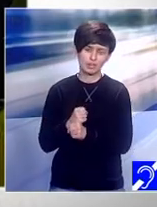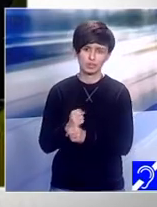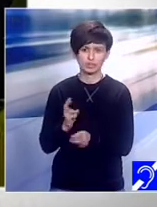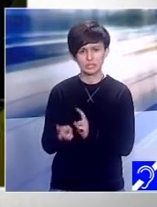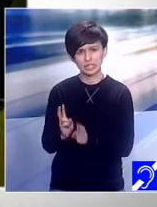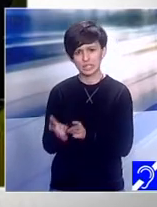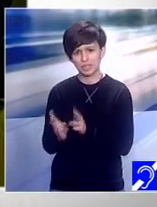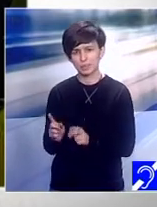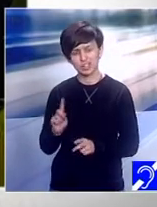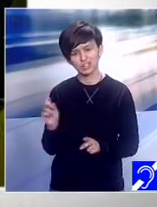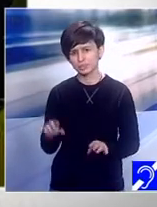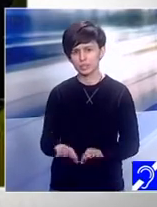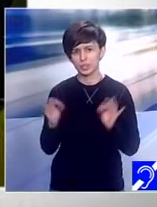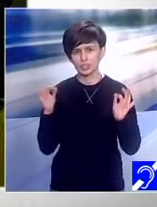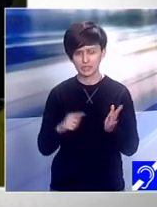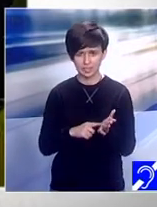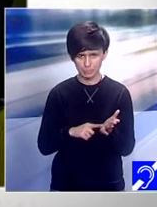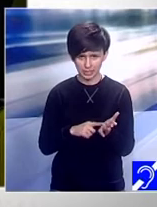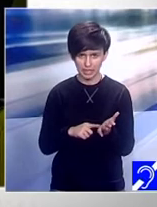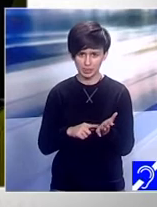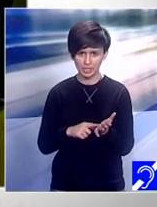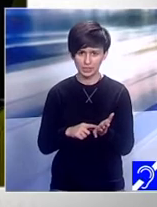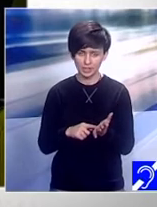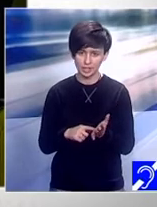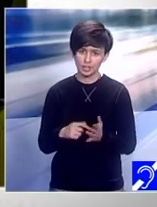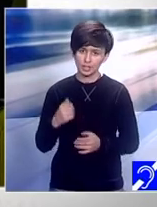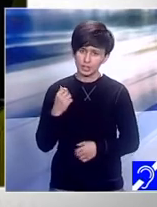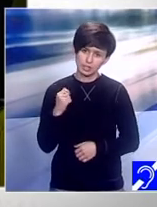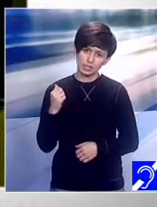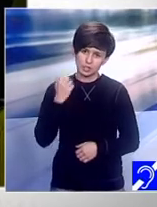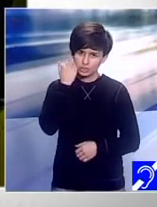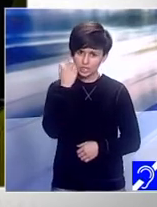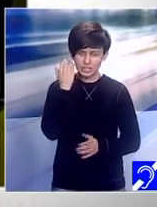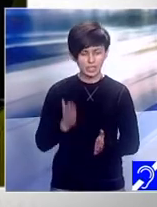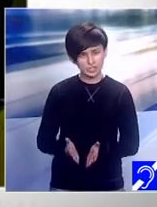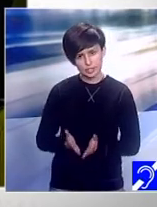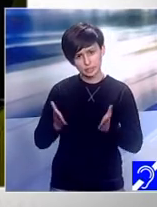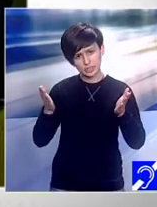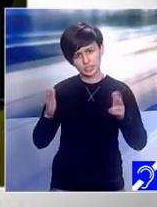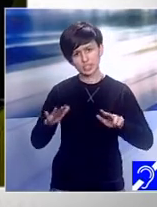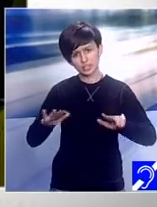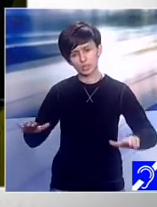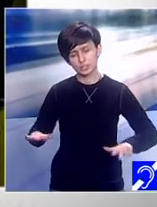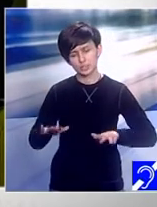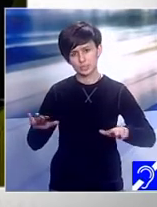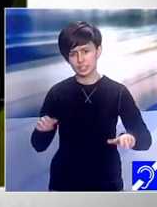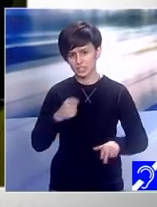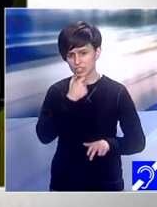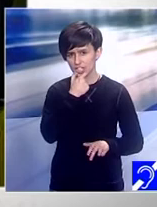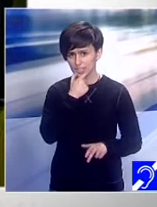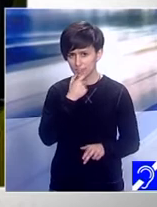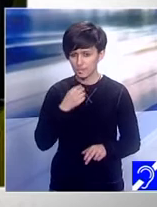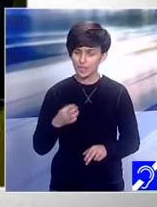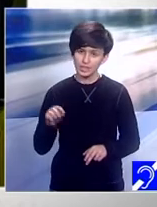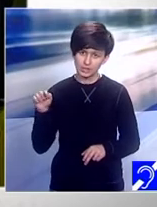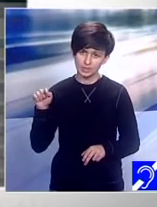și când au împlinit 18 ani au zis că nu mai trebuie să facă tratament doar calmante și somnifere poate